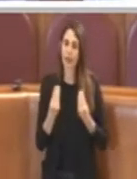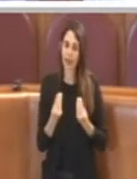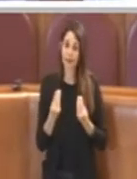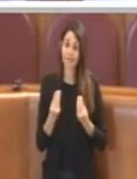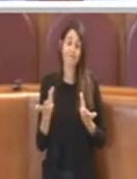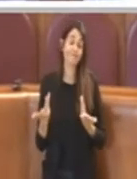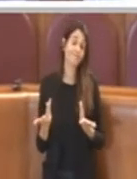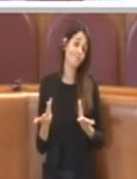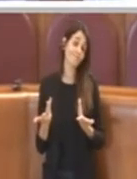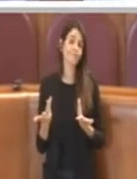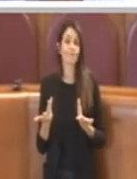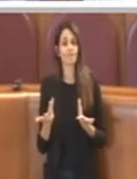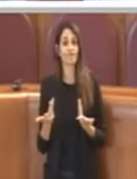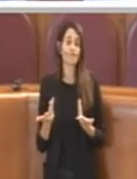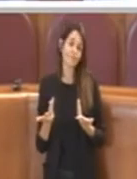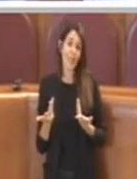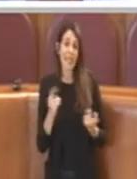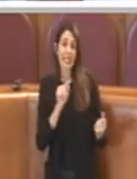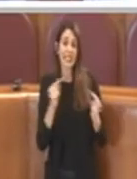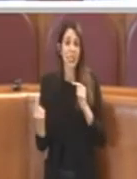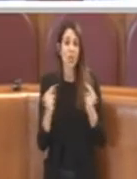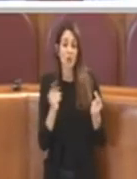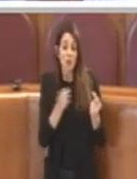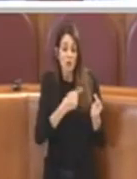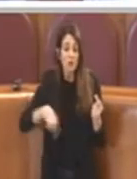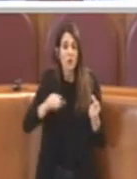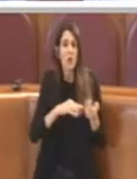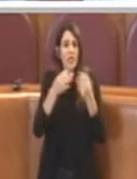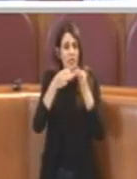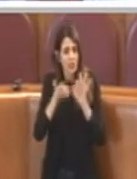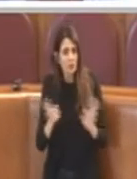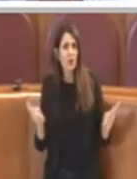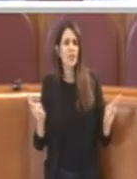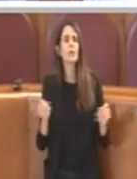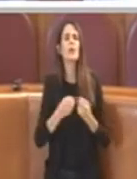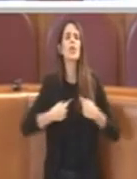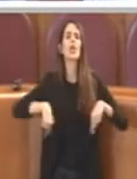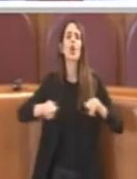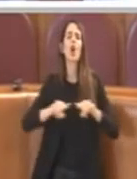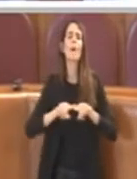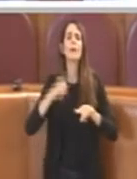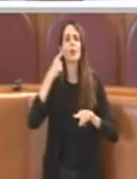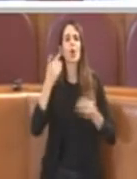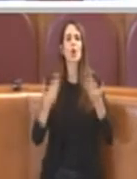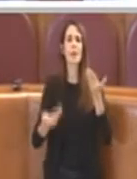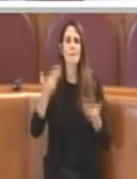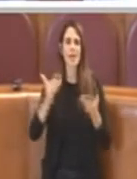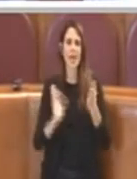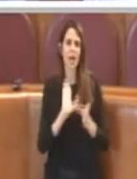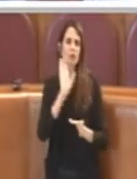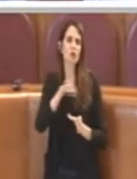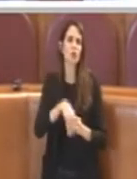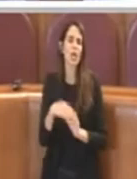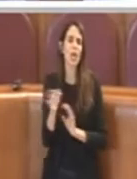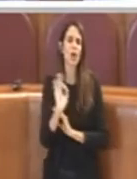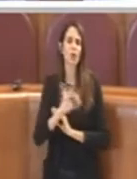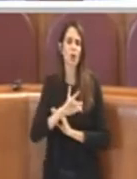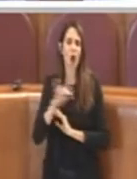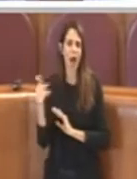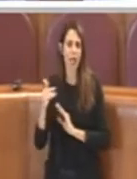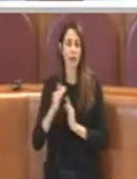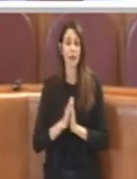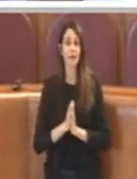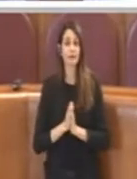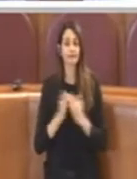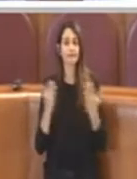ovviamente siamo disponibili a fare in commissione bilancio, in qualsiasi altro ambito, e tra l'altro